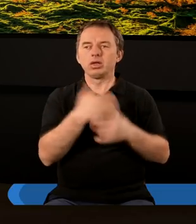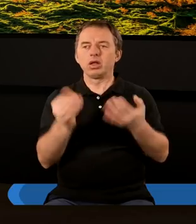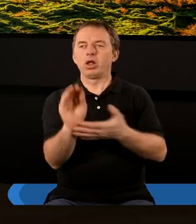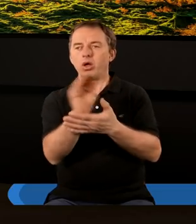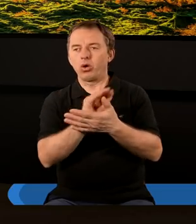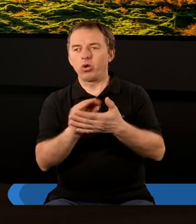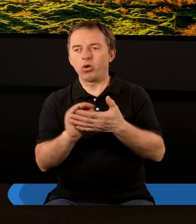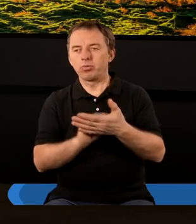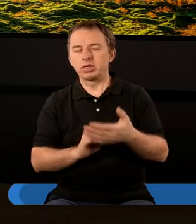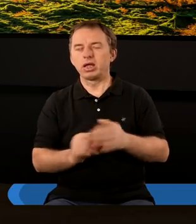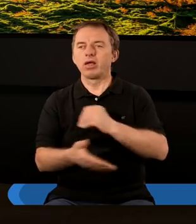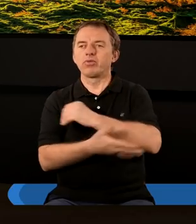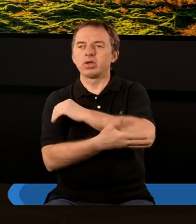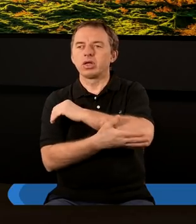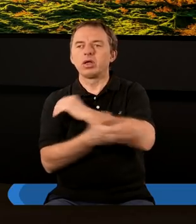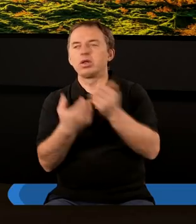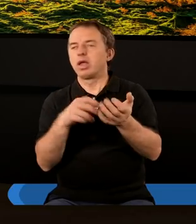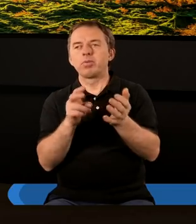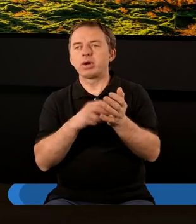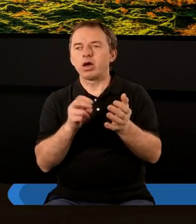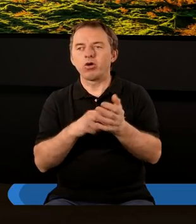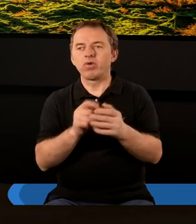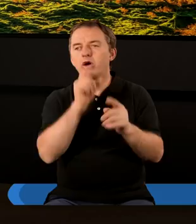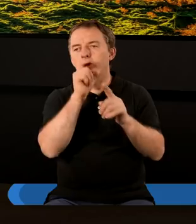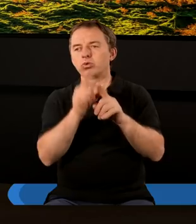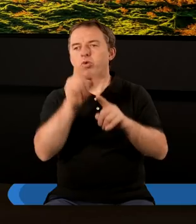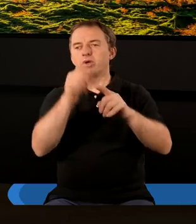opisać, tak w zasadzie brakowało mu słów.